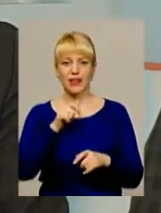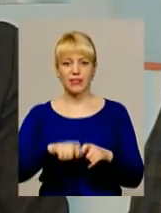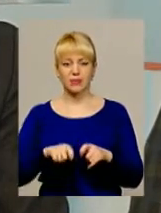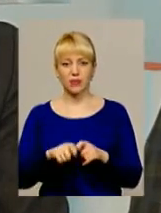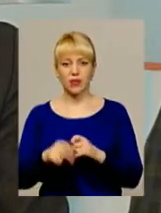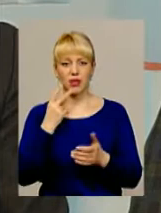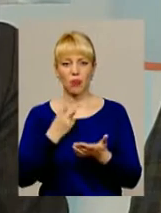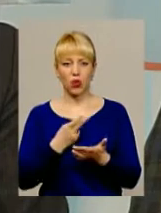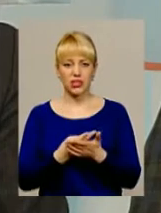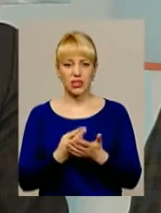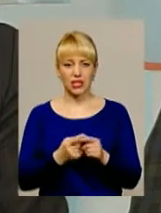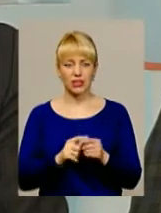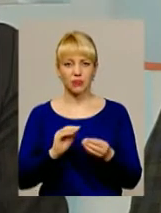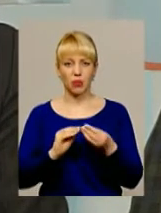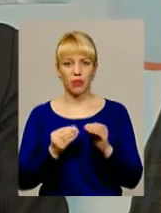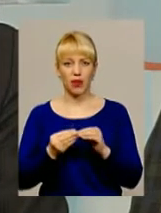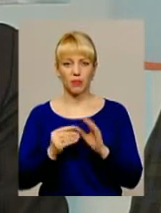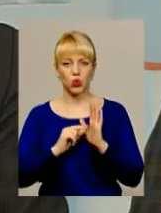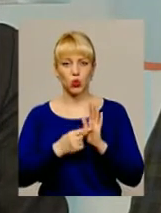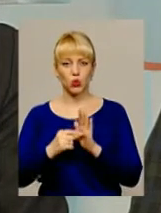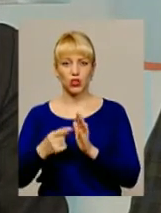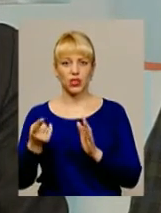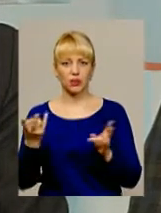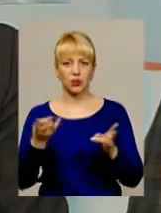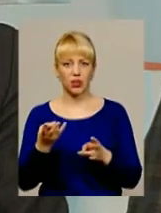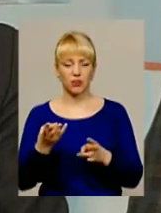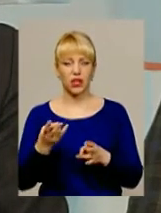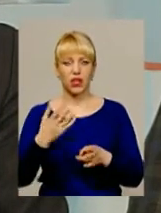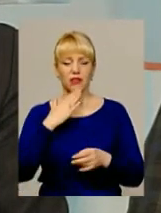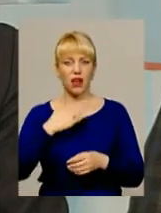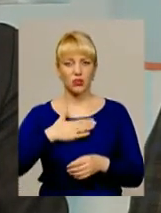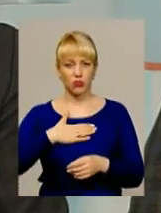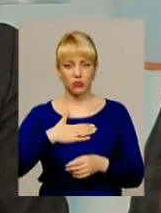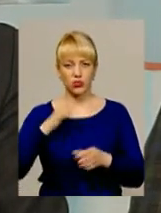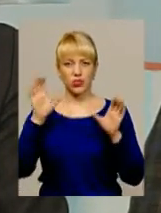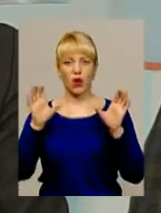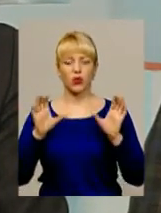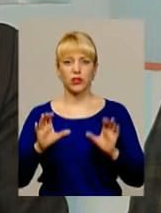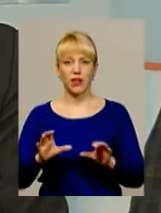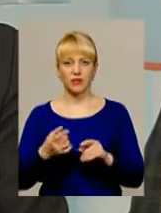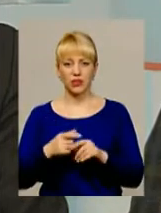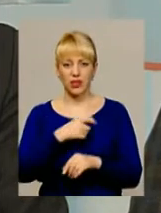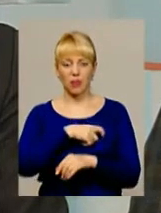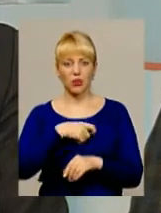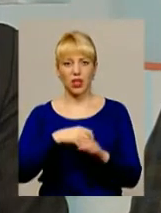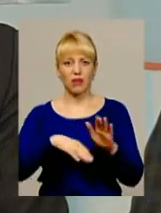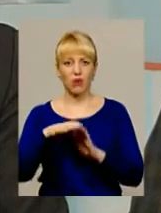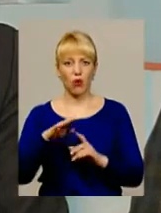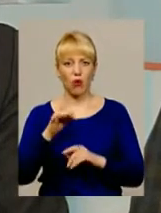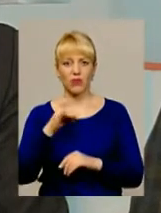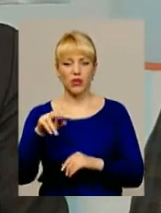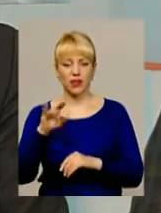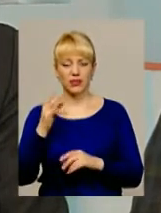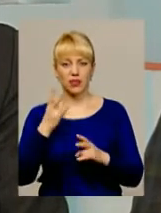показали ті проблемні точки, на які потрібно нашому законодавцю, депутатам Верховної Ради в першу чергу